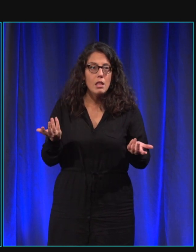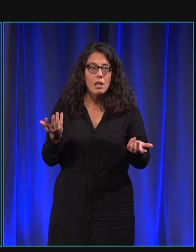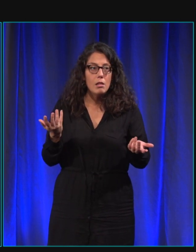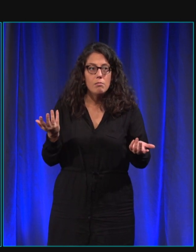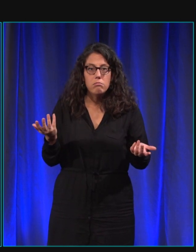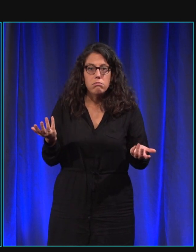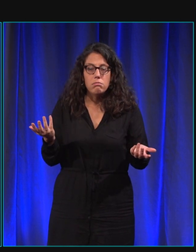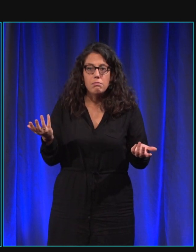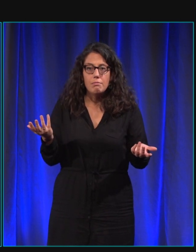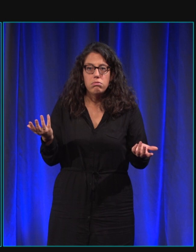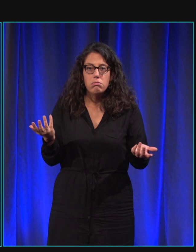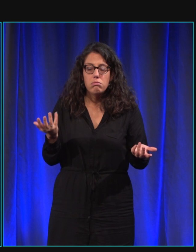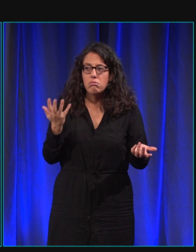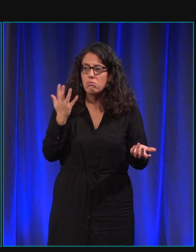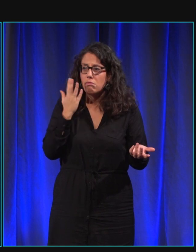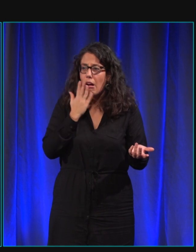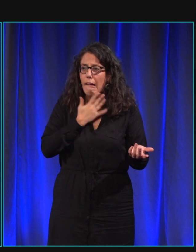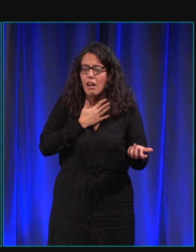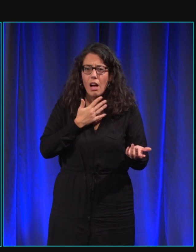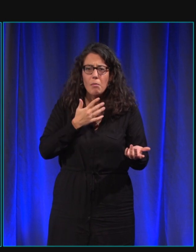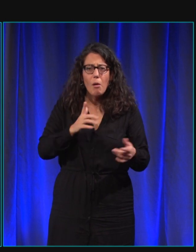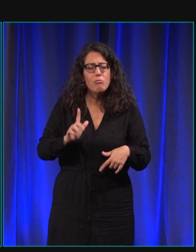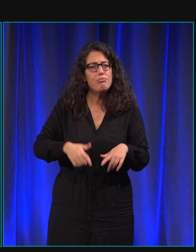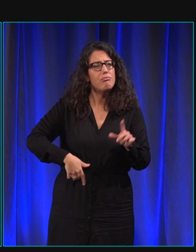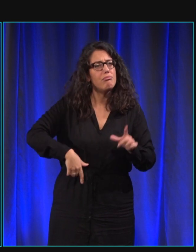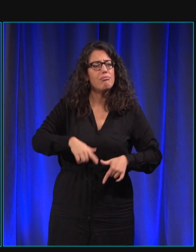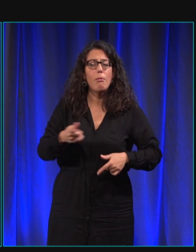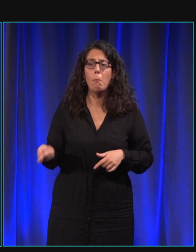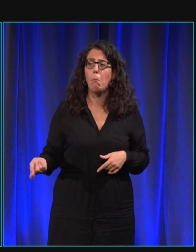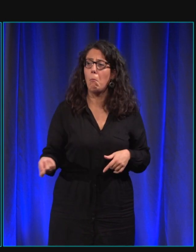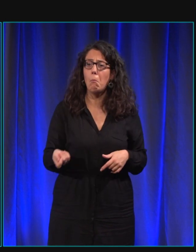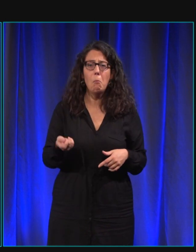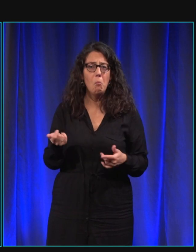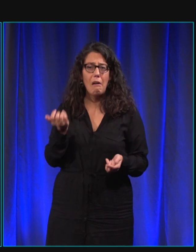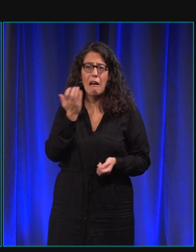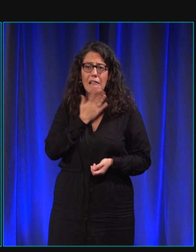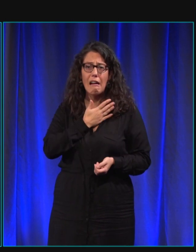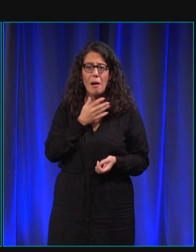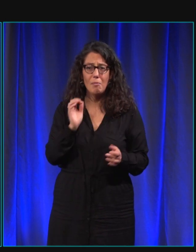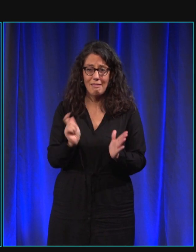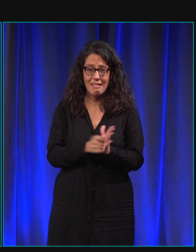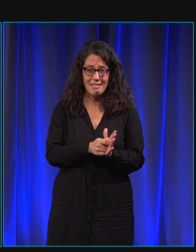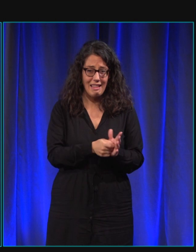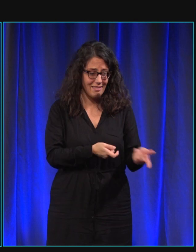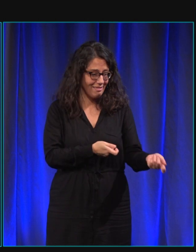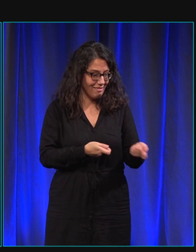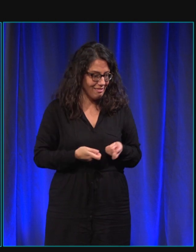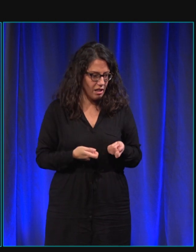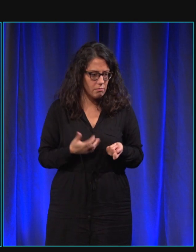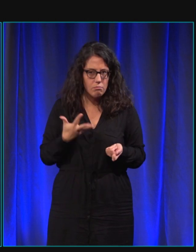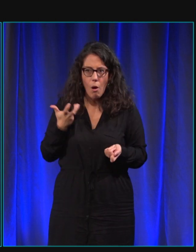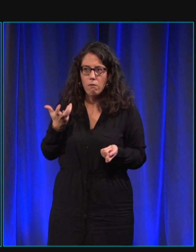Enfin, c'est agréable à se déplacer avec. Donc, ça nous donne... Dès que je l'ai eu, j'ai eu envie vraiment de partir, de sortir,